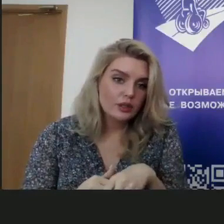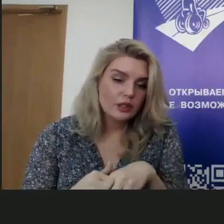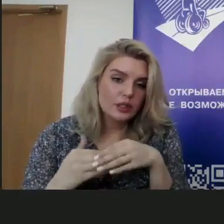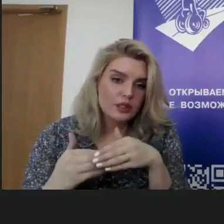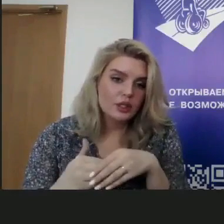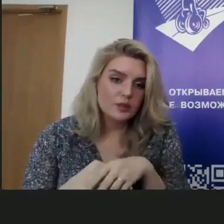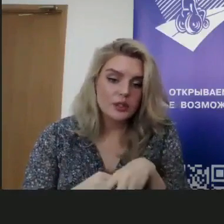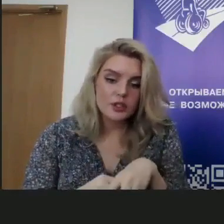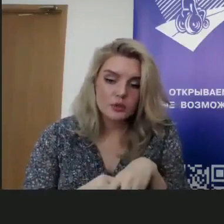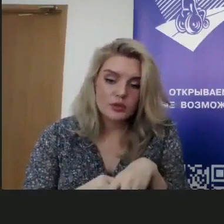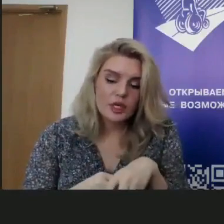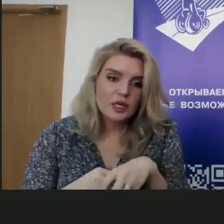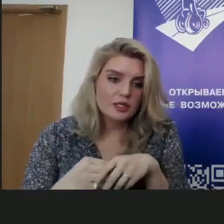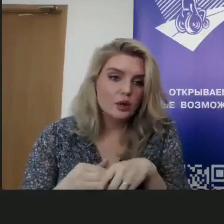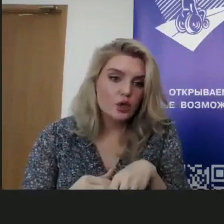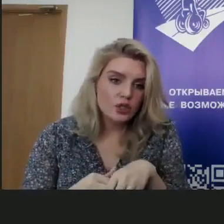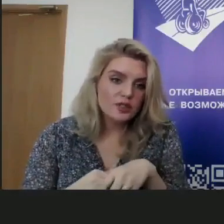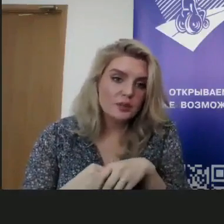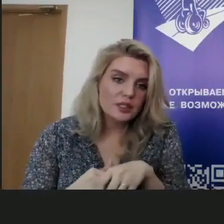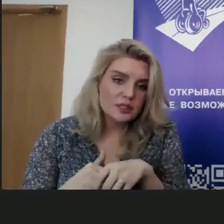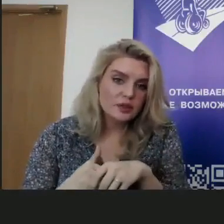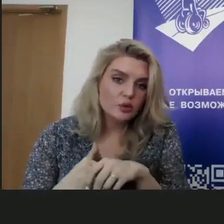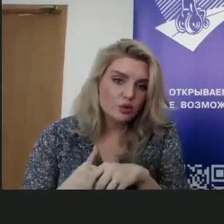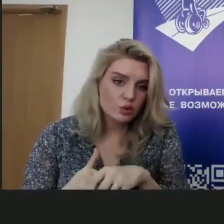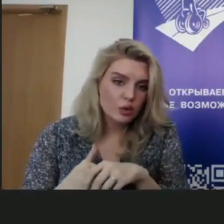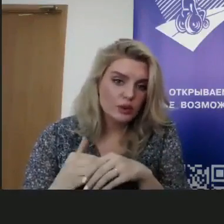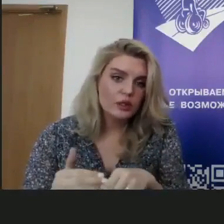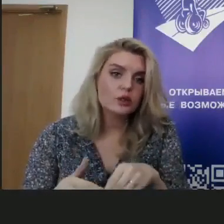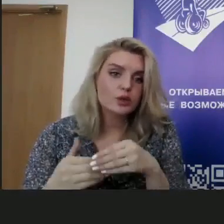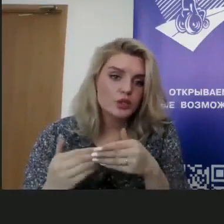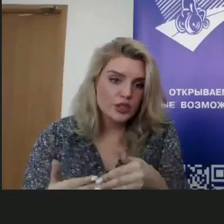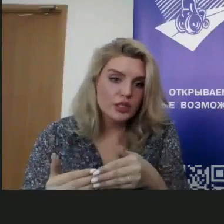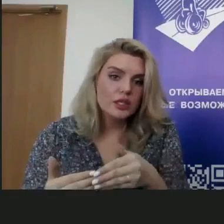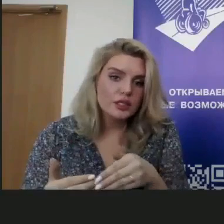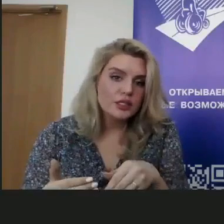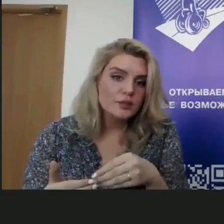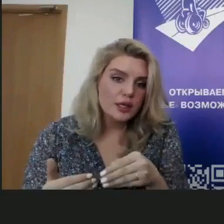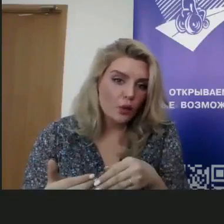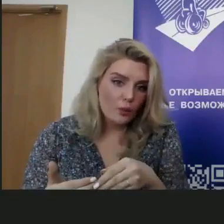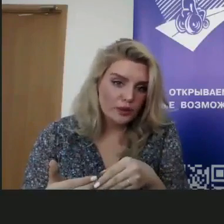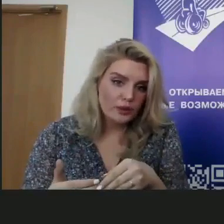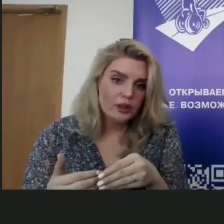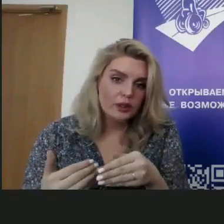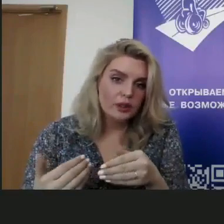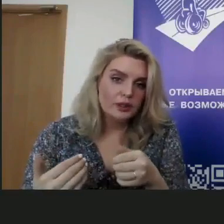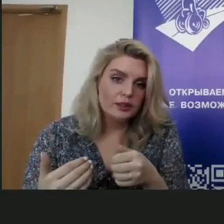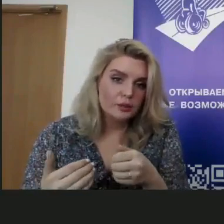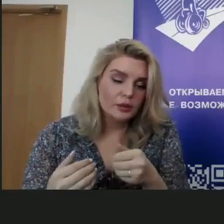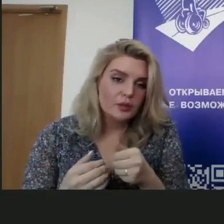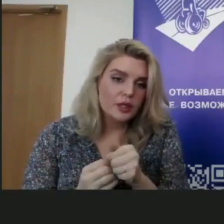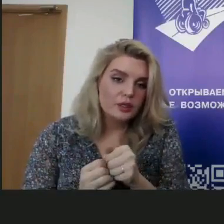уровне, на изначальном психологическом уровне заложено взаимодействие друг с другом. Груднички, не имея опыта,